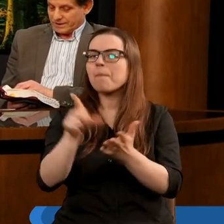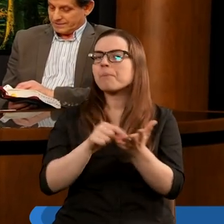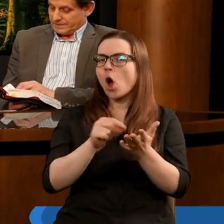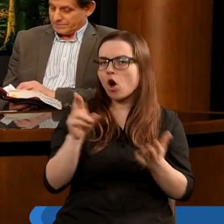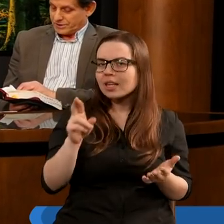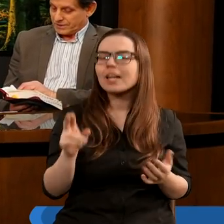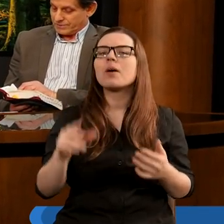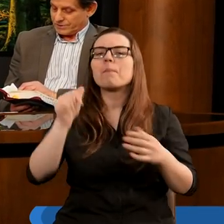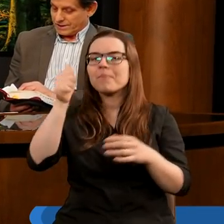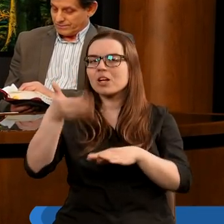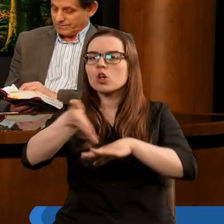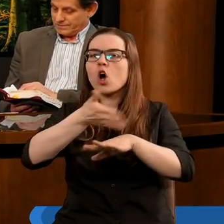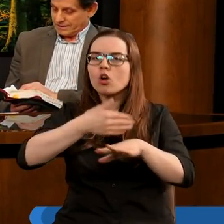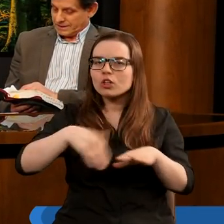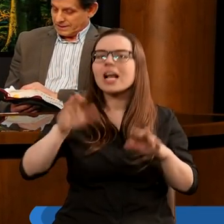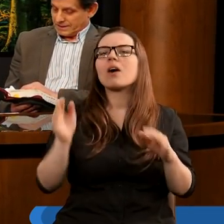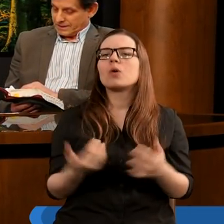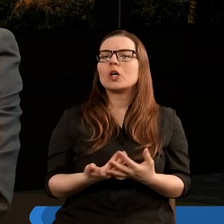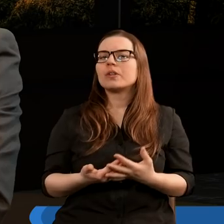Piotra, pierwszego rozdziału,